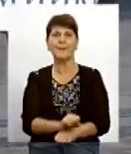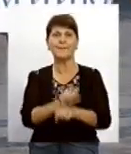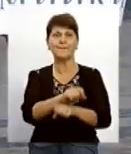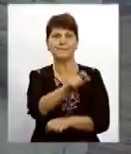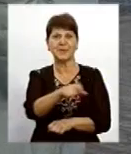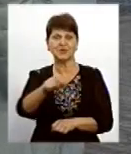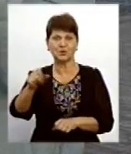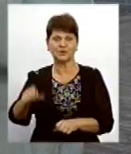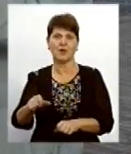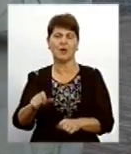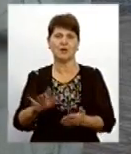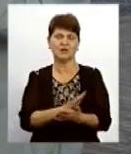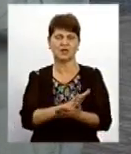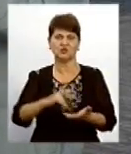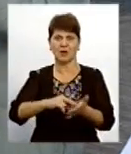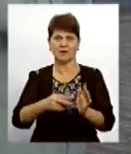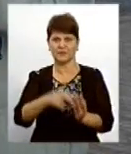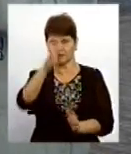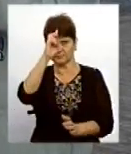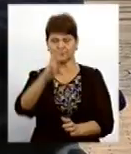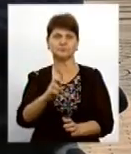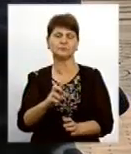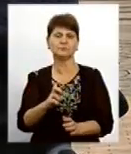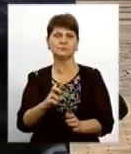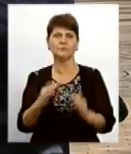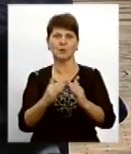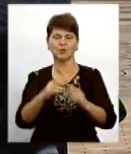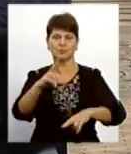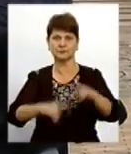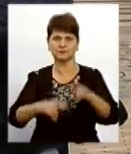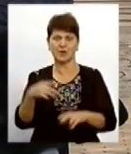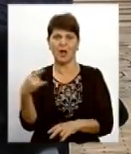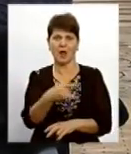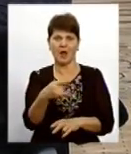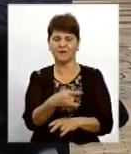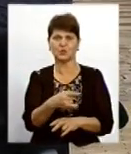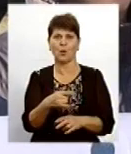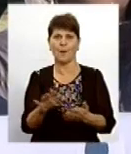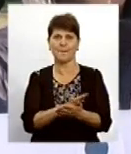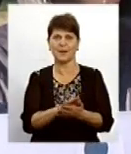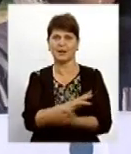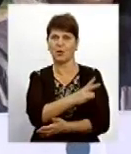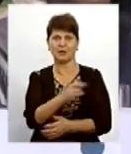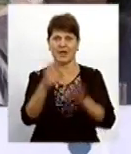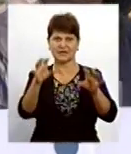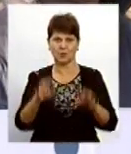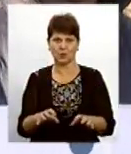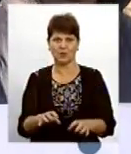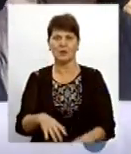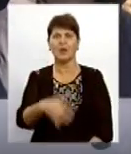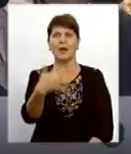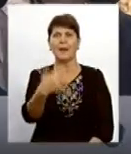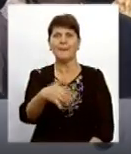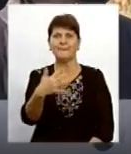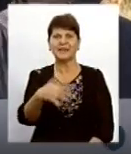державними санітарними правилами планування та забудови населених пунктів, спорудження автомийки незаконне. 50 метрів мийка на 6